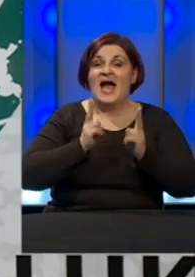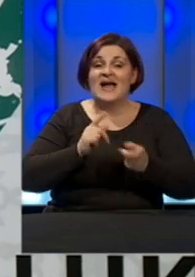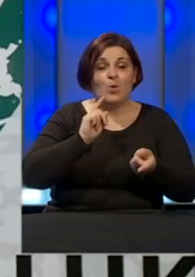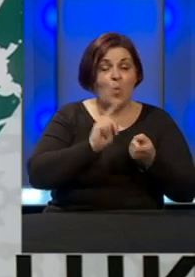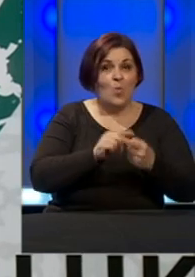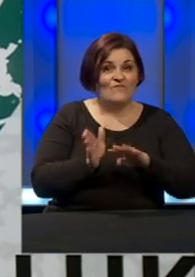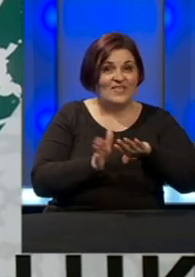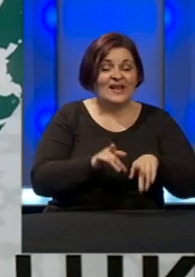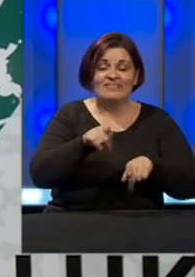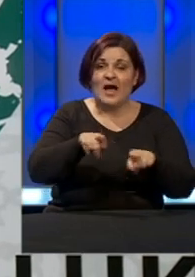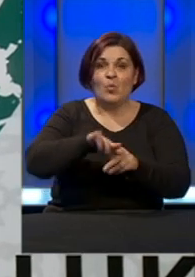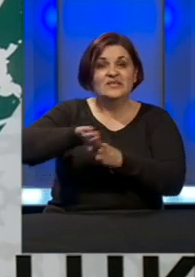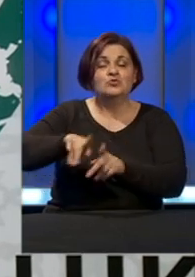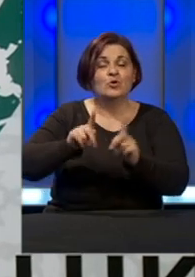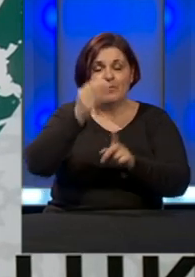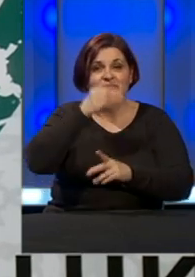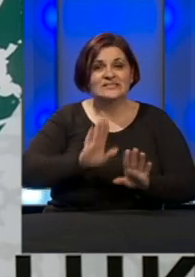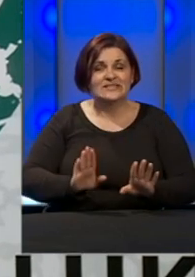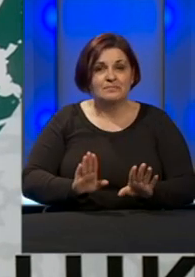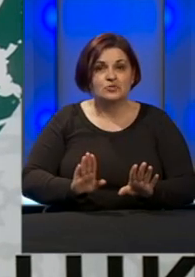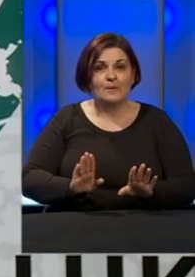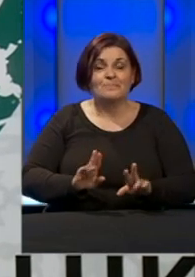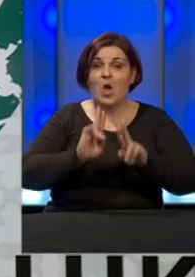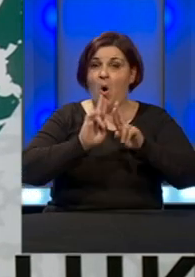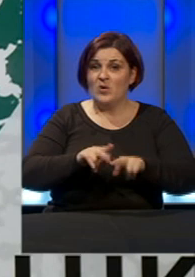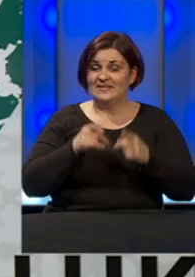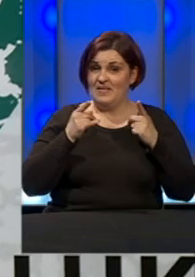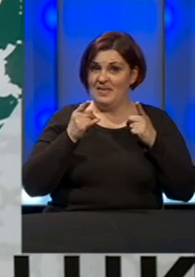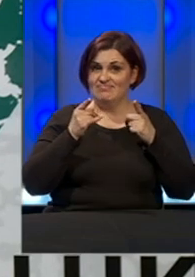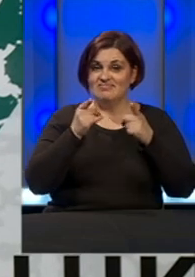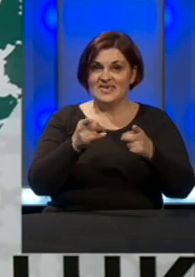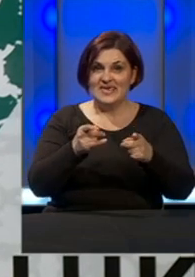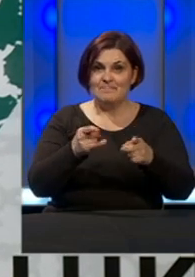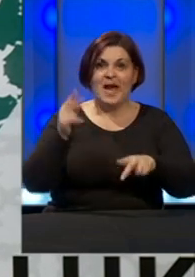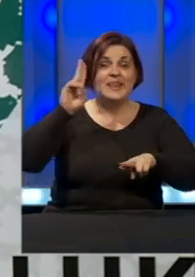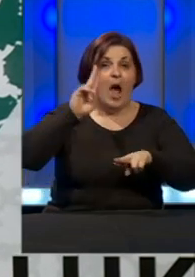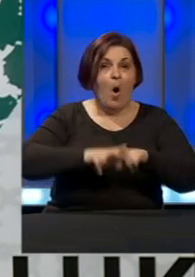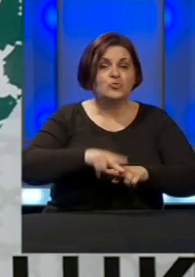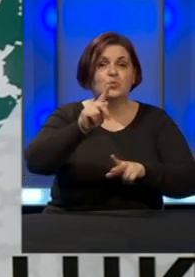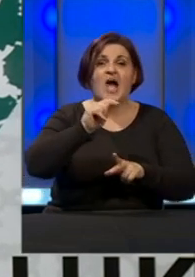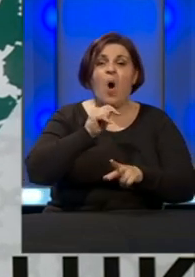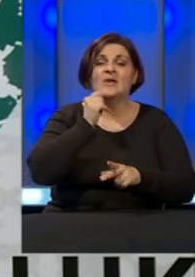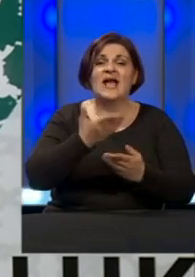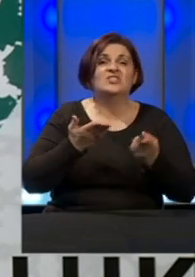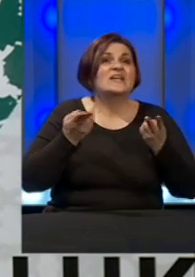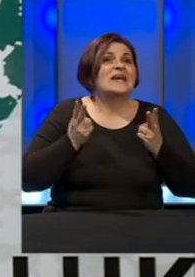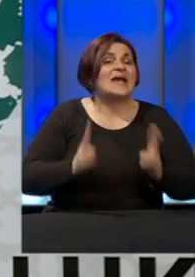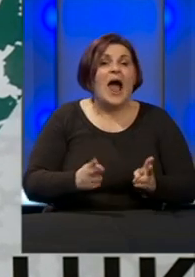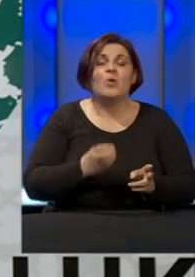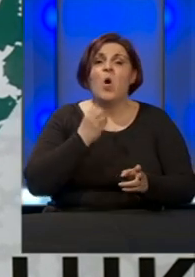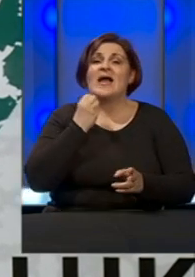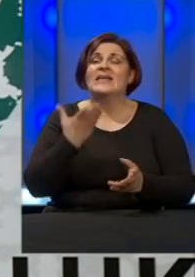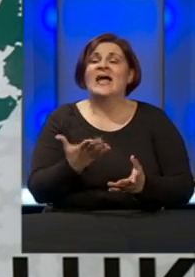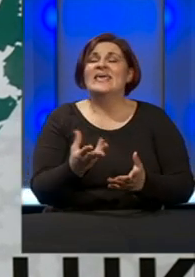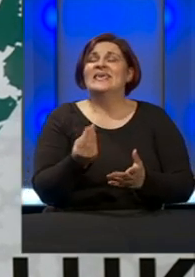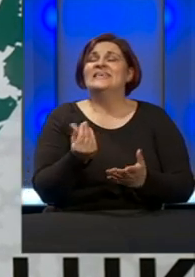u federaciji, tako i u Republici Srpskoj. Ostavljam njima na odluku da oni kažu na koji način, kada i